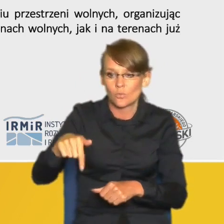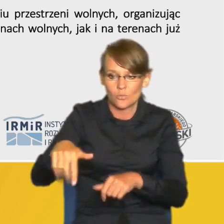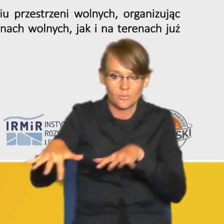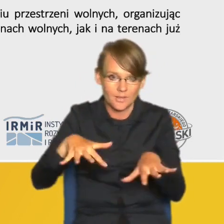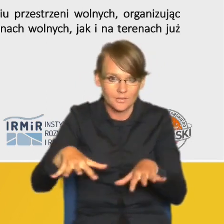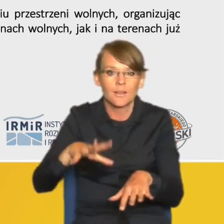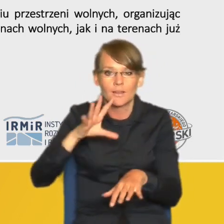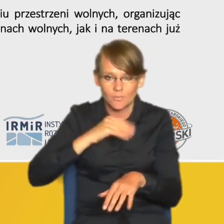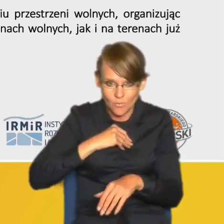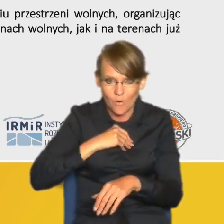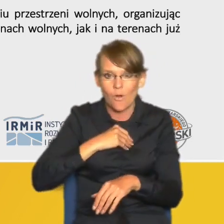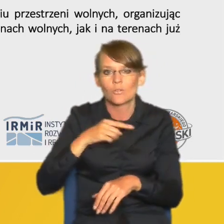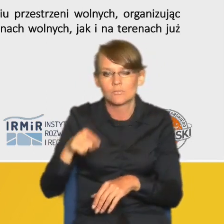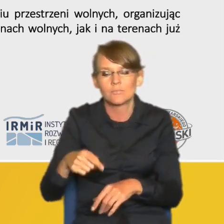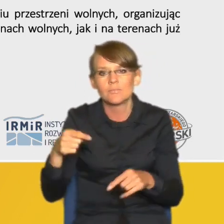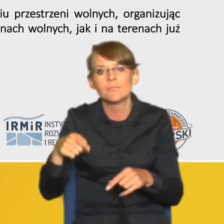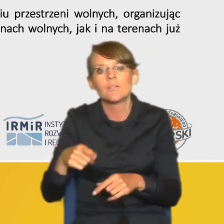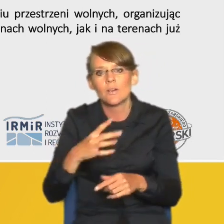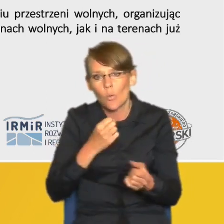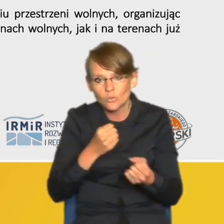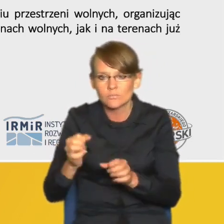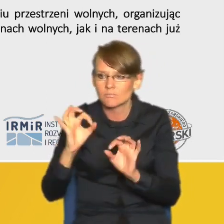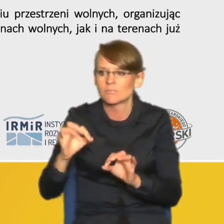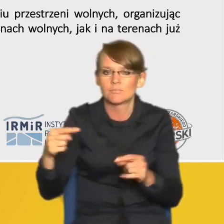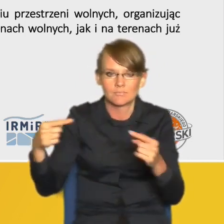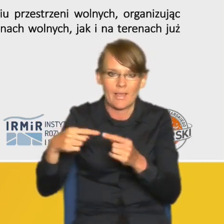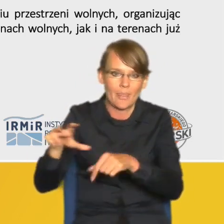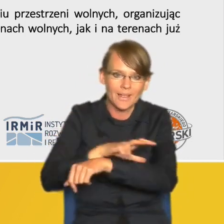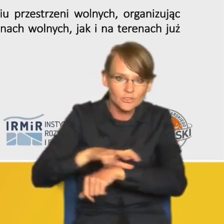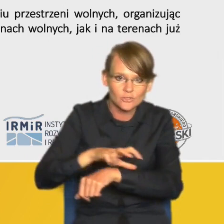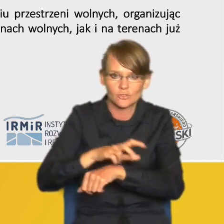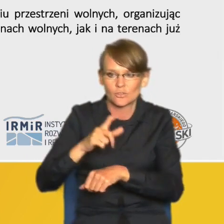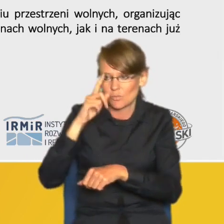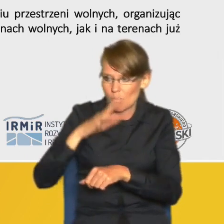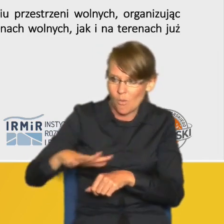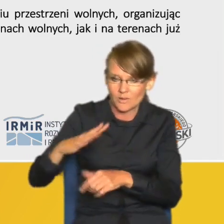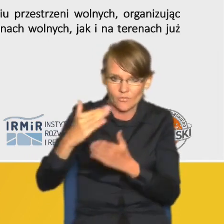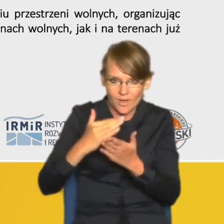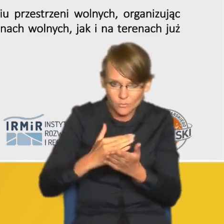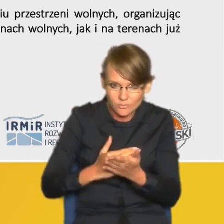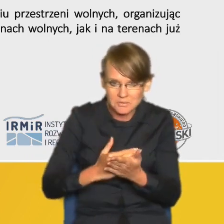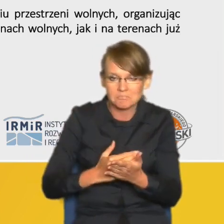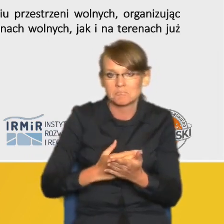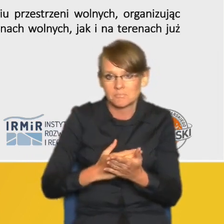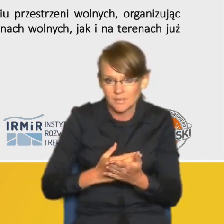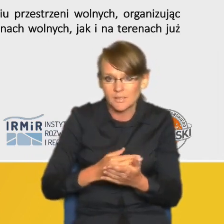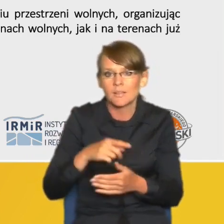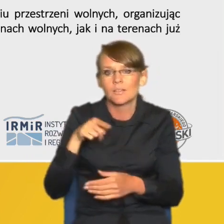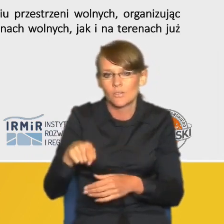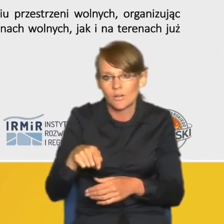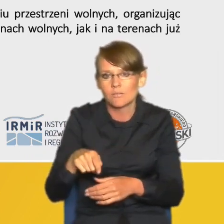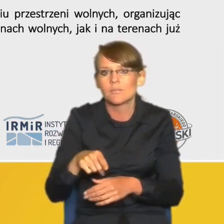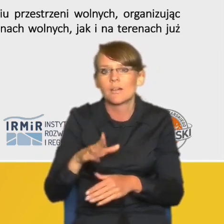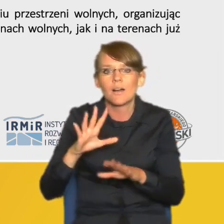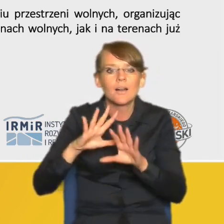utrzymać odpowiednią infrastrukturę techniczną i społeczną i gwarantować że ta infrastruktura nie